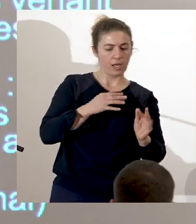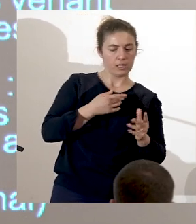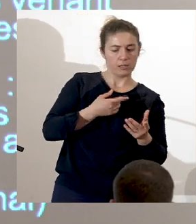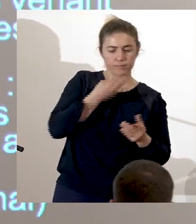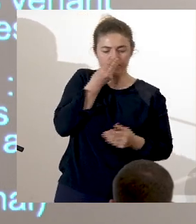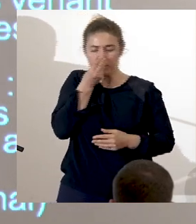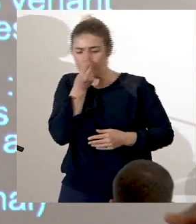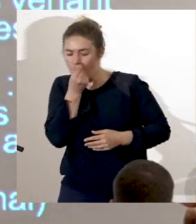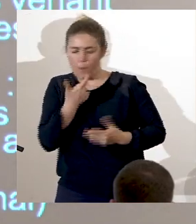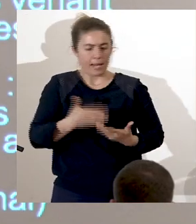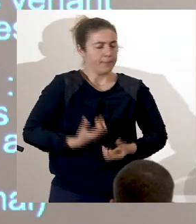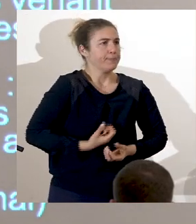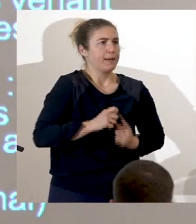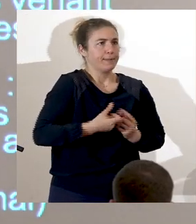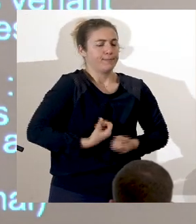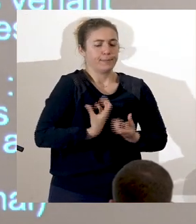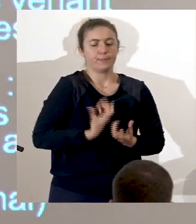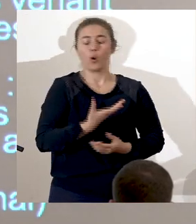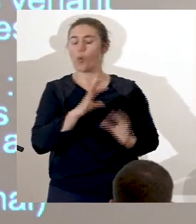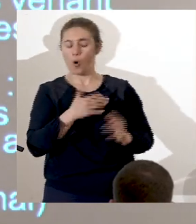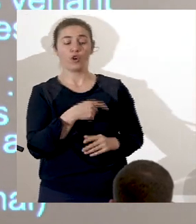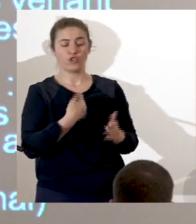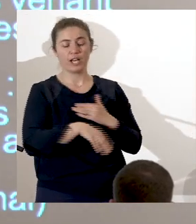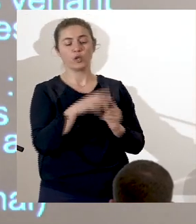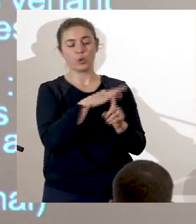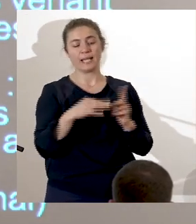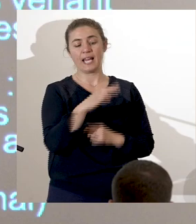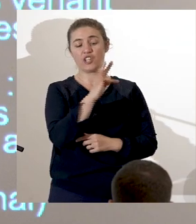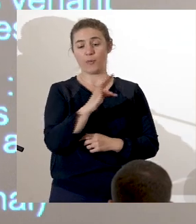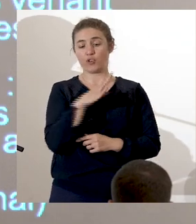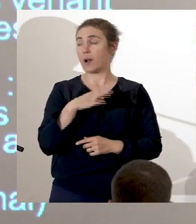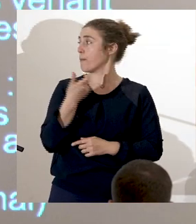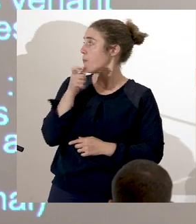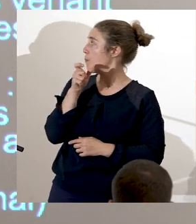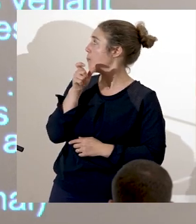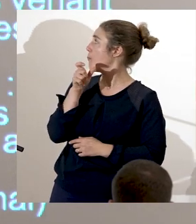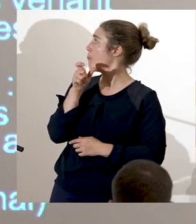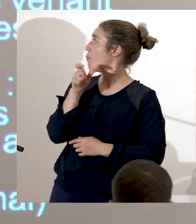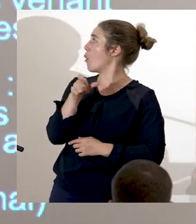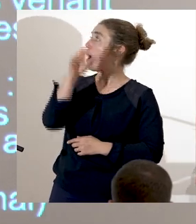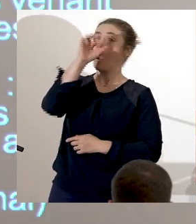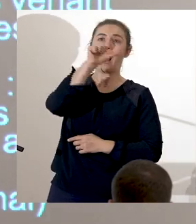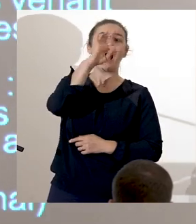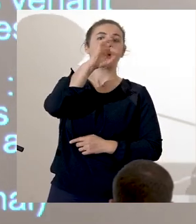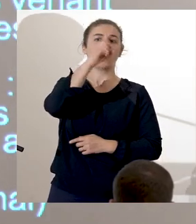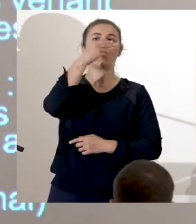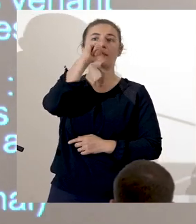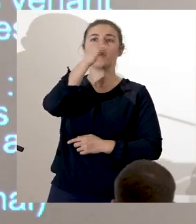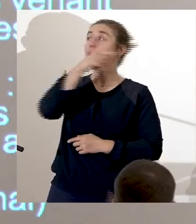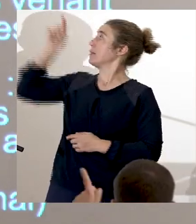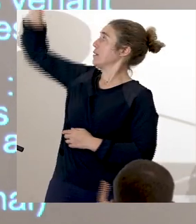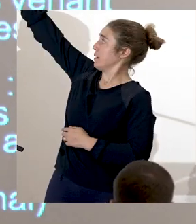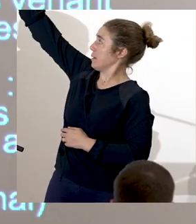Dans la société tchamans, nous avions le terme atonais, désignant l'esclave,